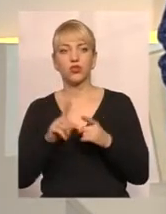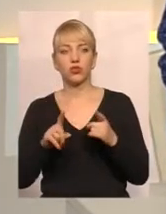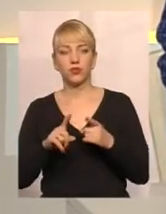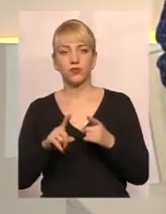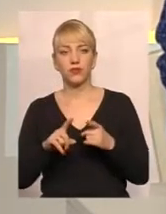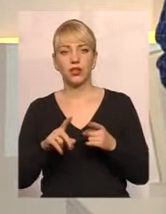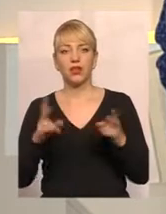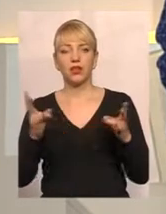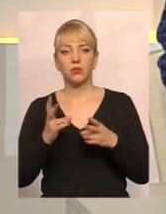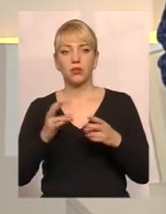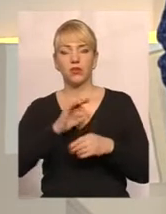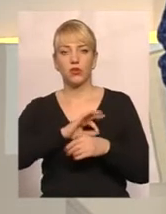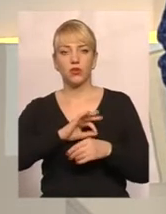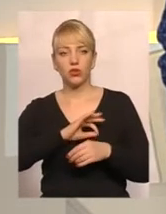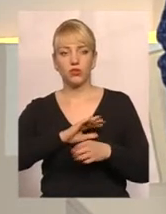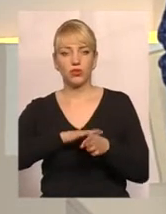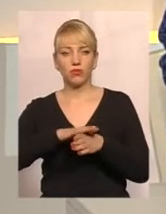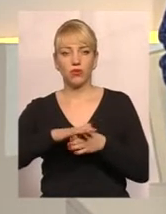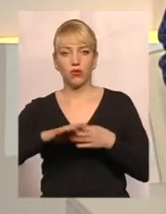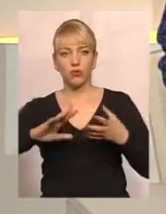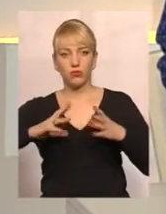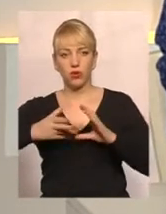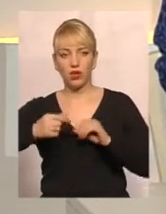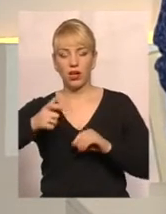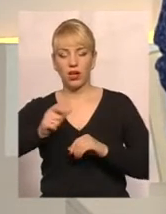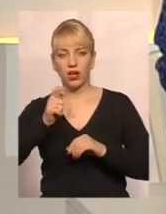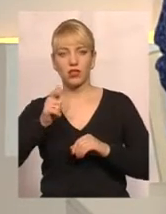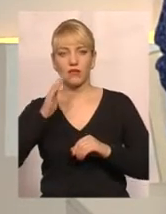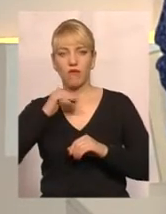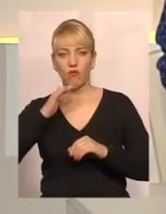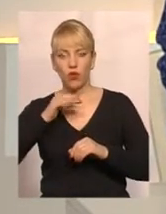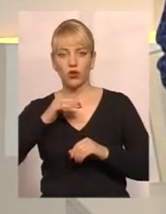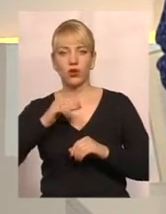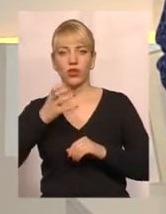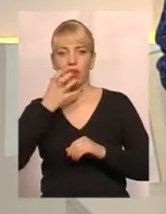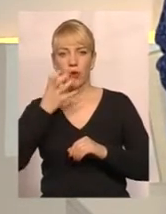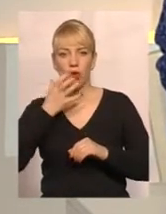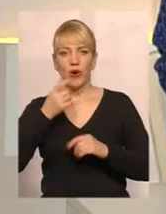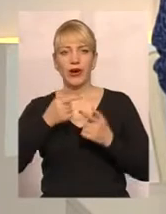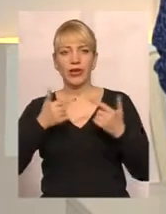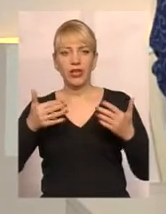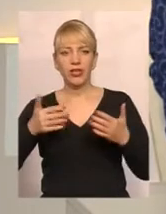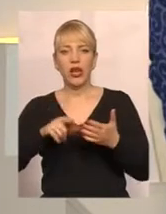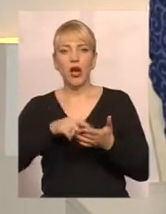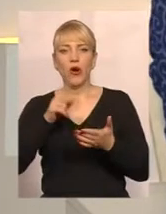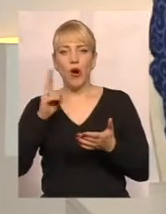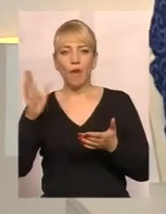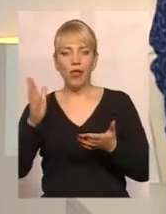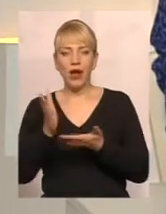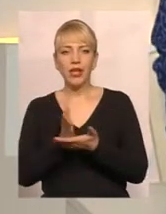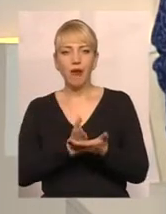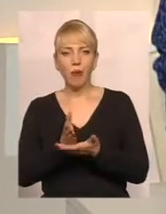необхідно використовувати в повному обсязі газ, воду, тепло інші комунальні послуги,